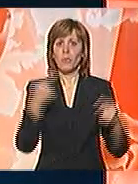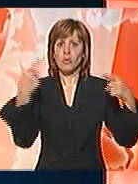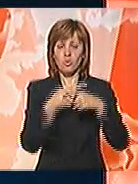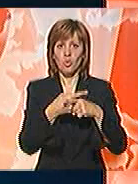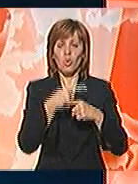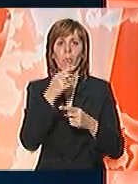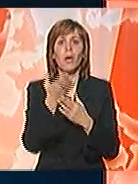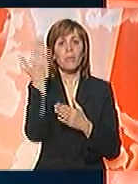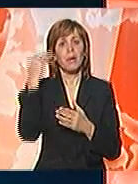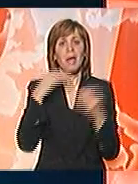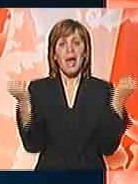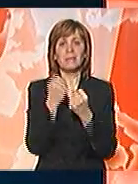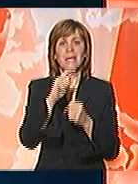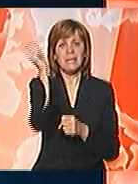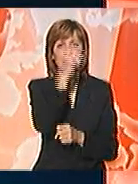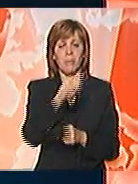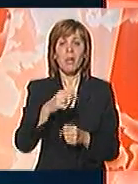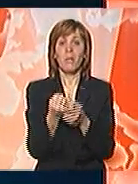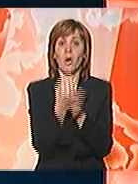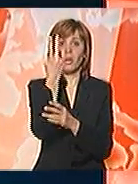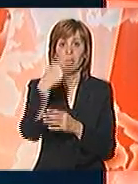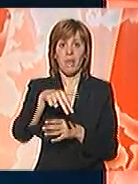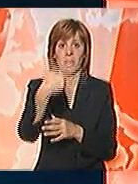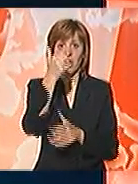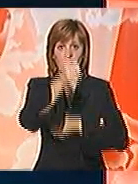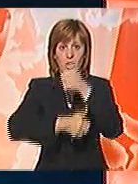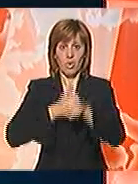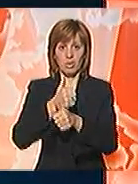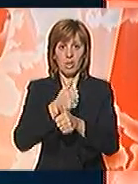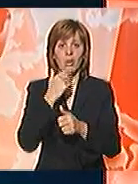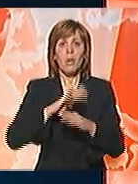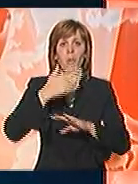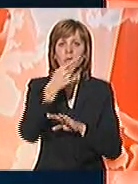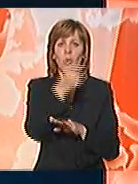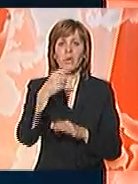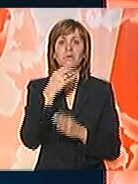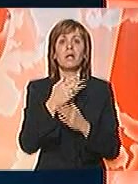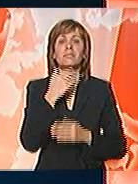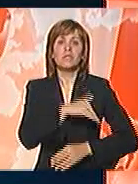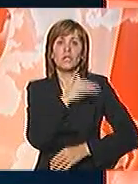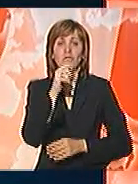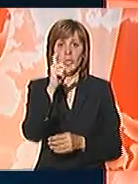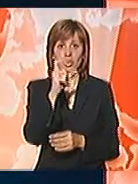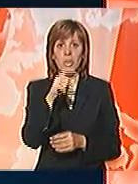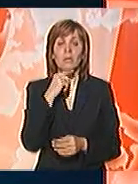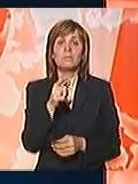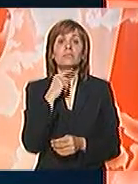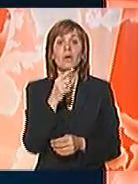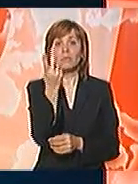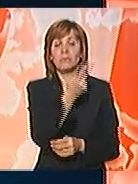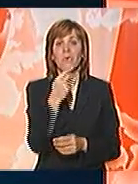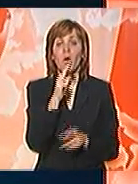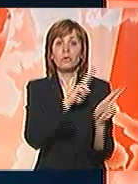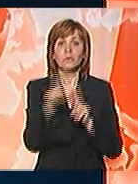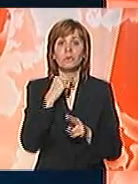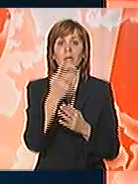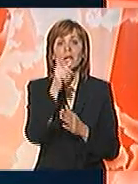u Meljaku tokom akcije Sablja u proleći 2003. Pokrenuta je posloobistva premijara Zoran Đinđića za koje su osuđeni